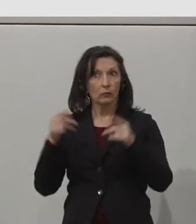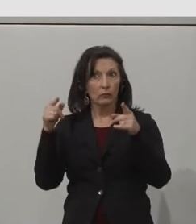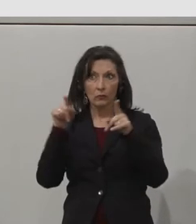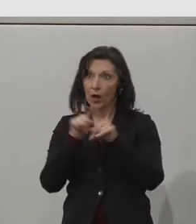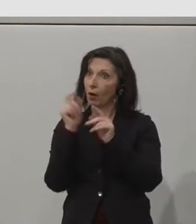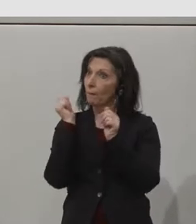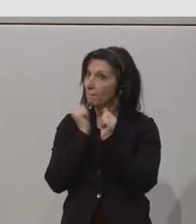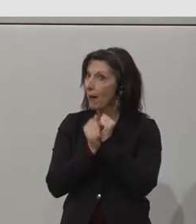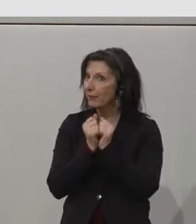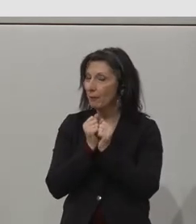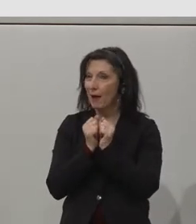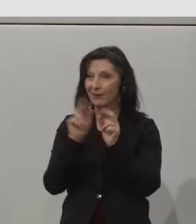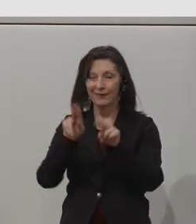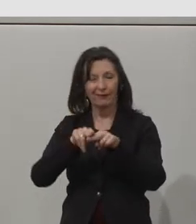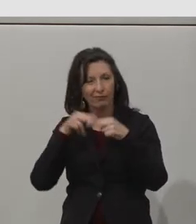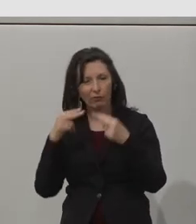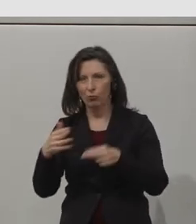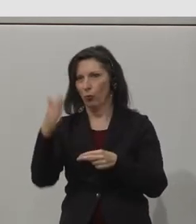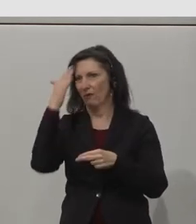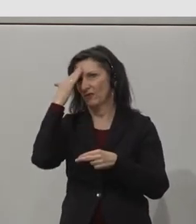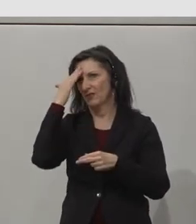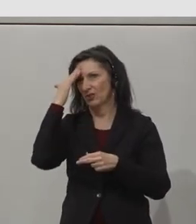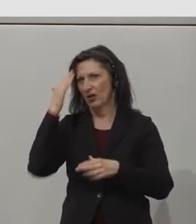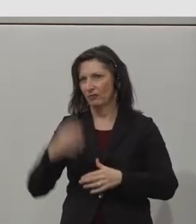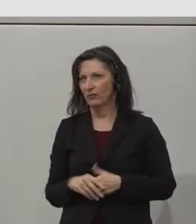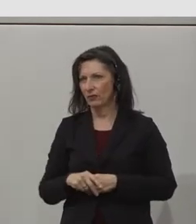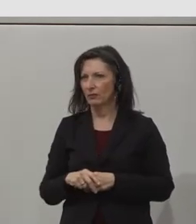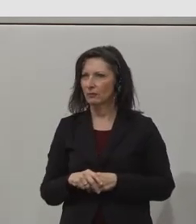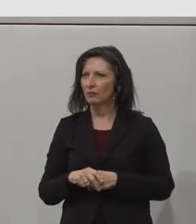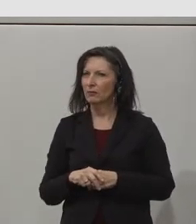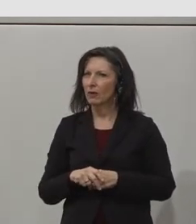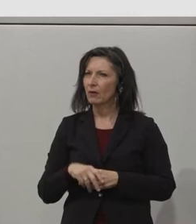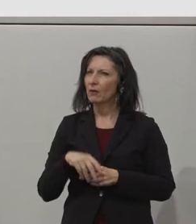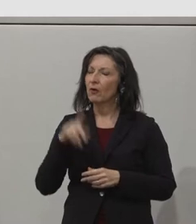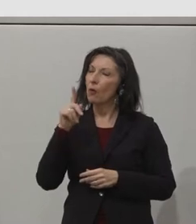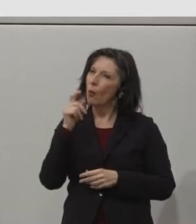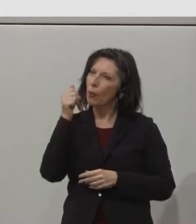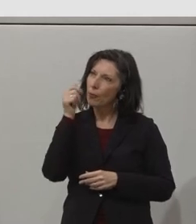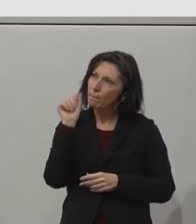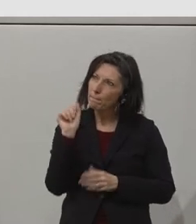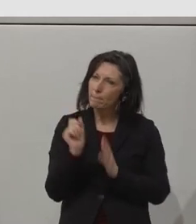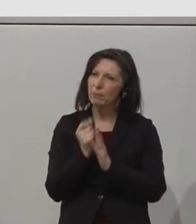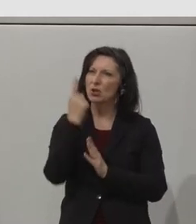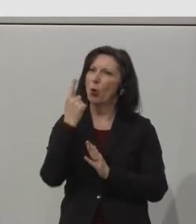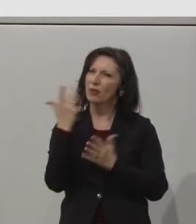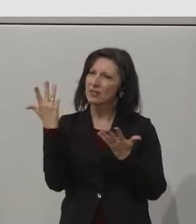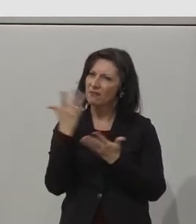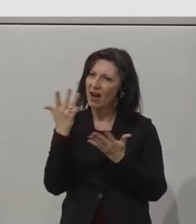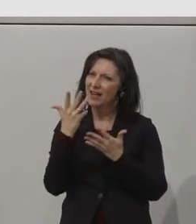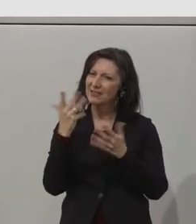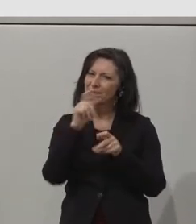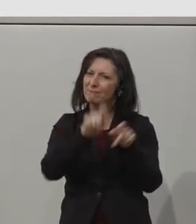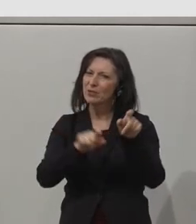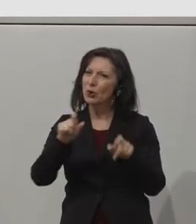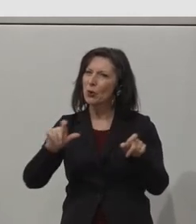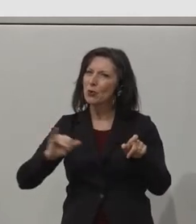a big focus on business and kind of work readiness to prepare them for life after college.